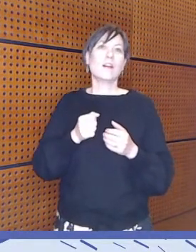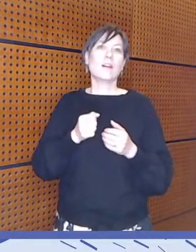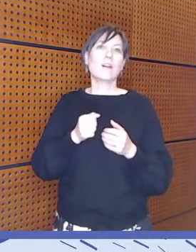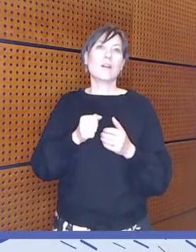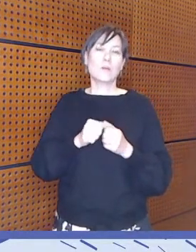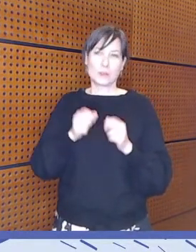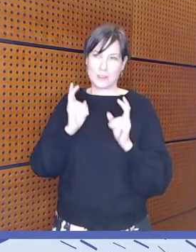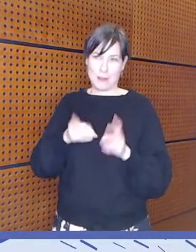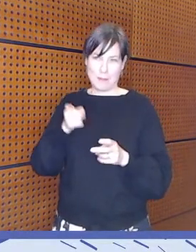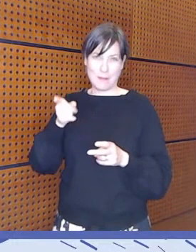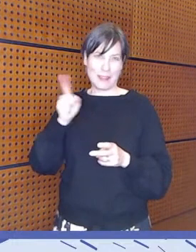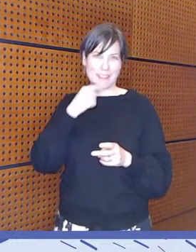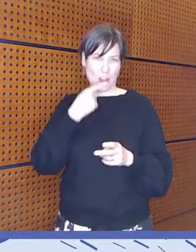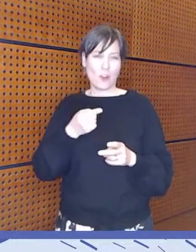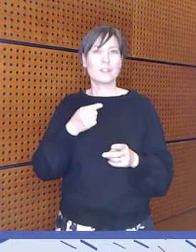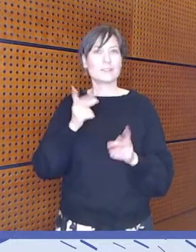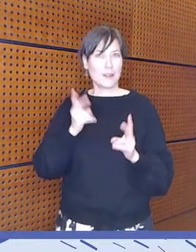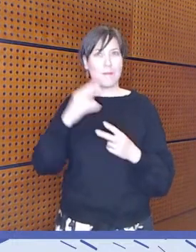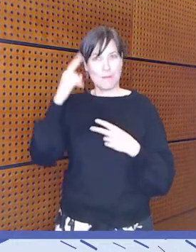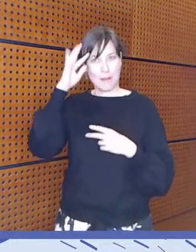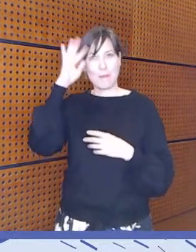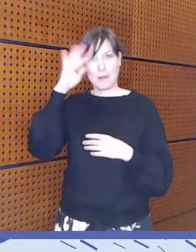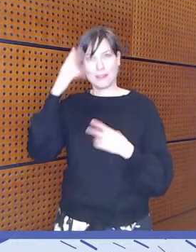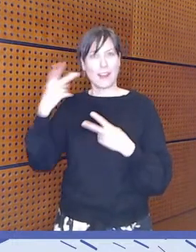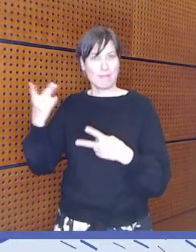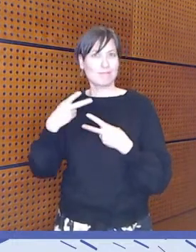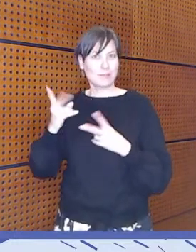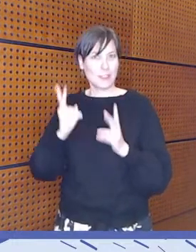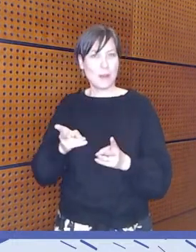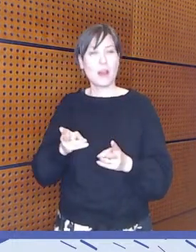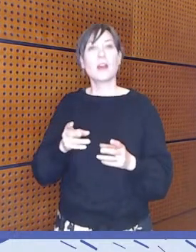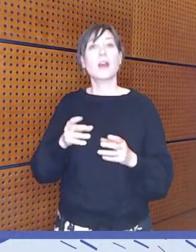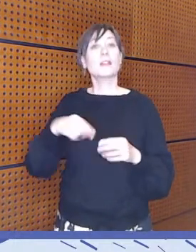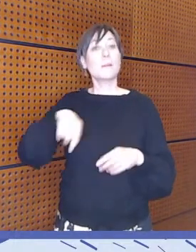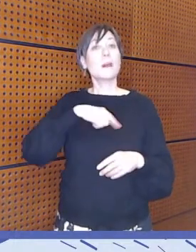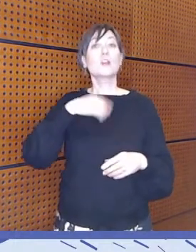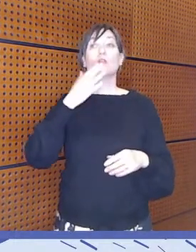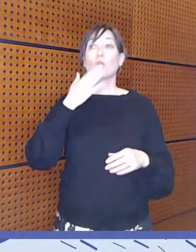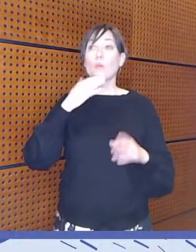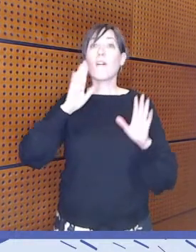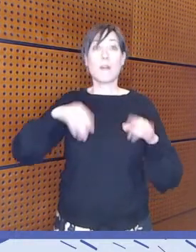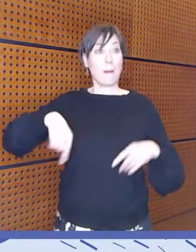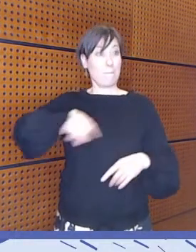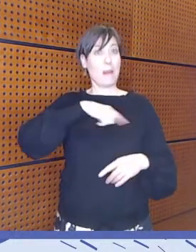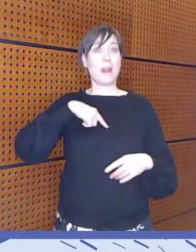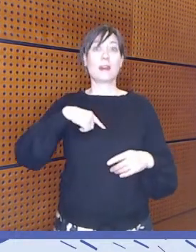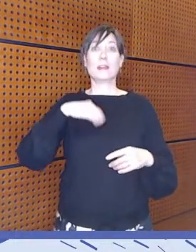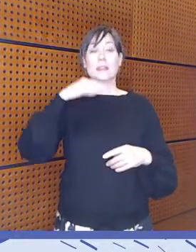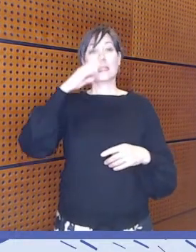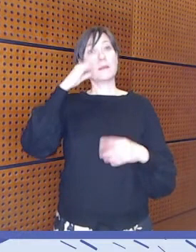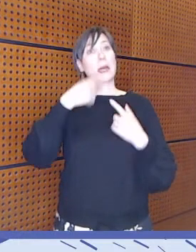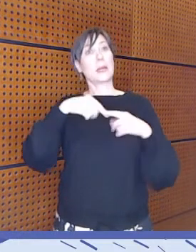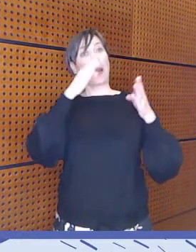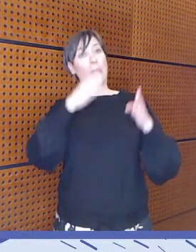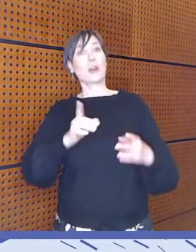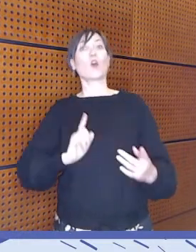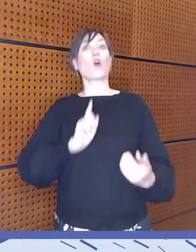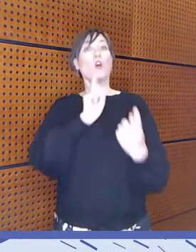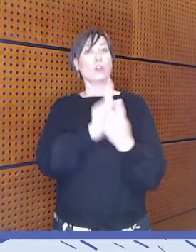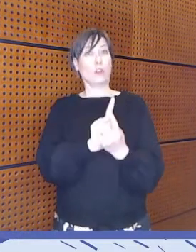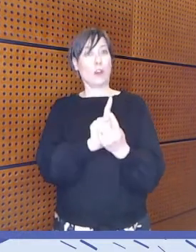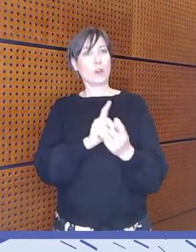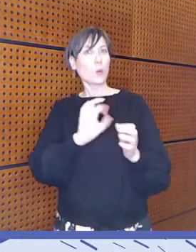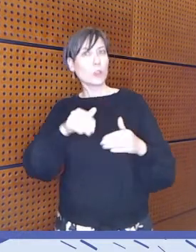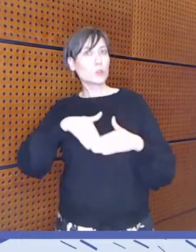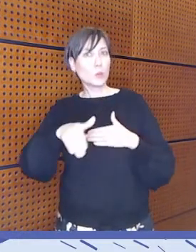sinua siinä, että ihan jokainen meistä, että kun me kohdataan erilaisuutta, miten me siihen suhtaudutaan? Nähdäänkö me sen